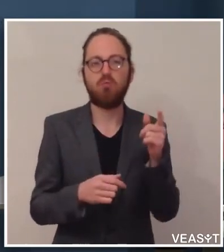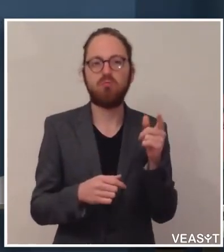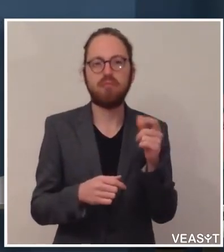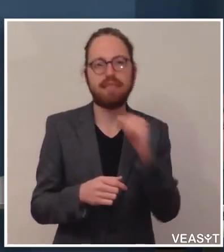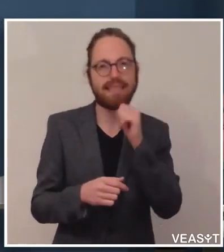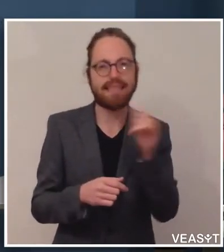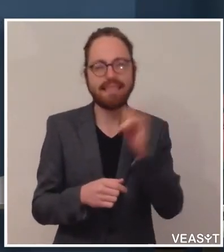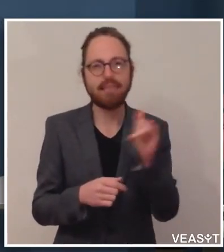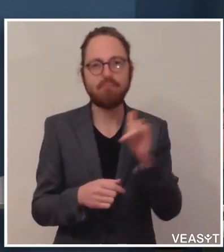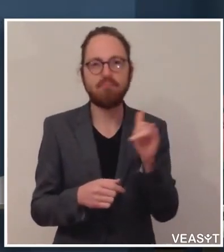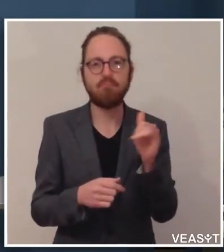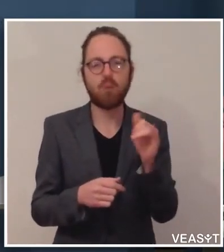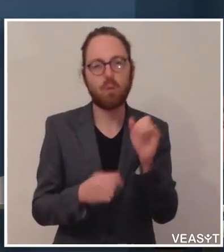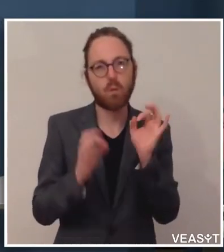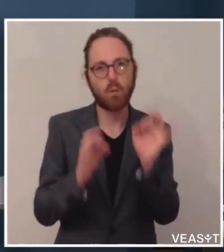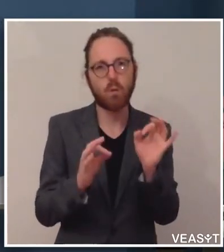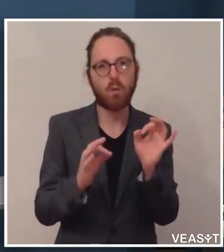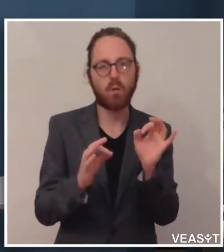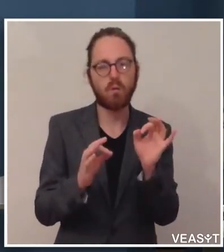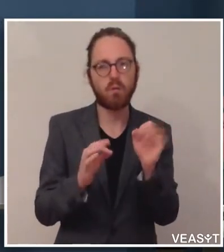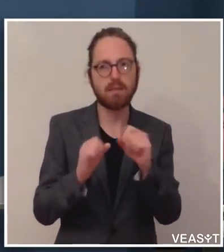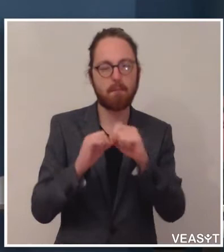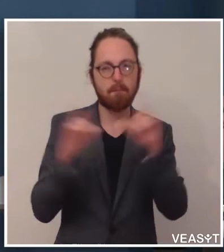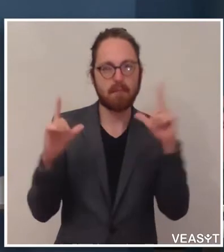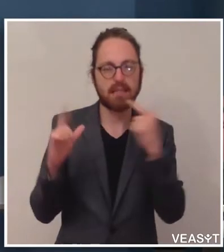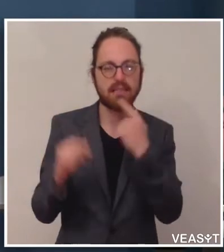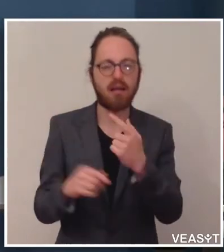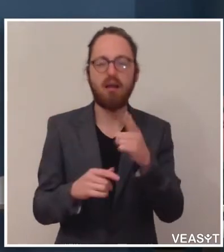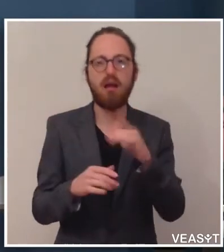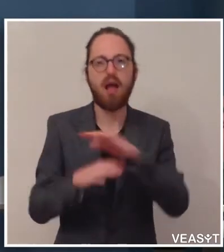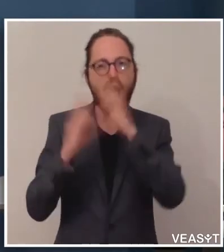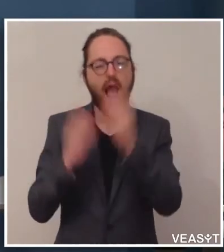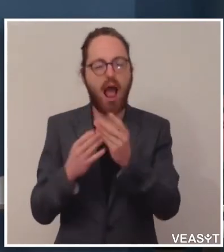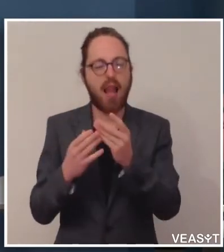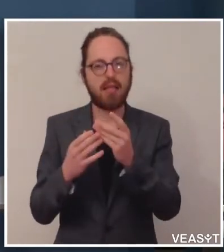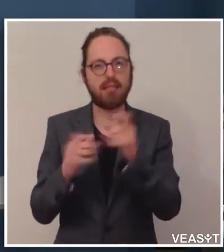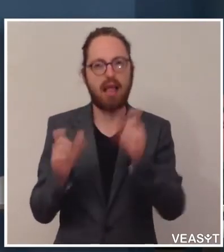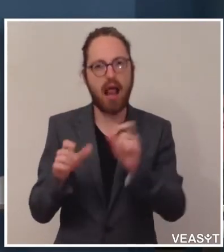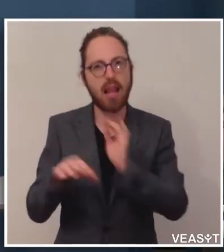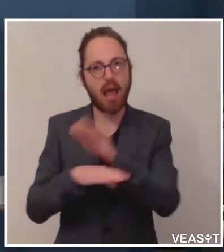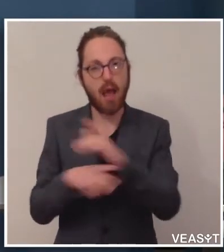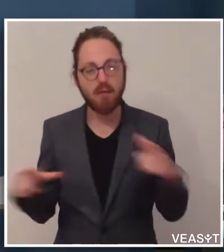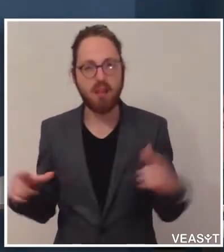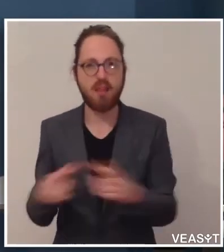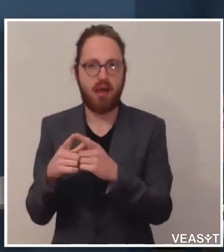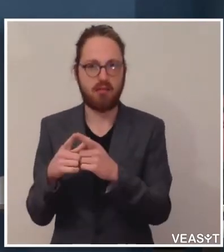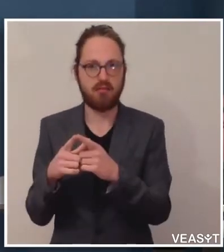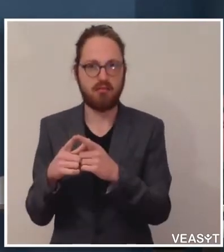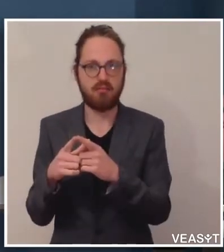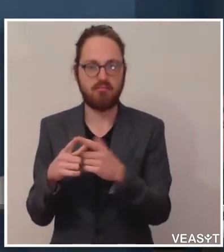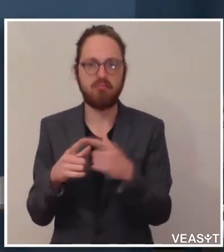glaube ich, so gut dargestellt, dass alles, was in den Seniorenwohnenheimen derzeit geleistet wird. Das heißt, sie betreuen, das sind